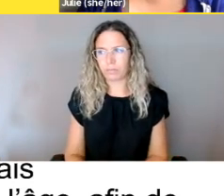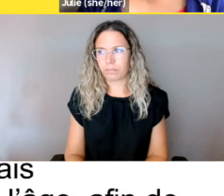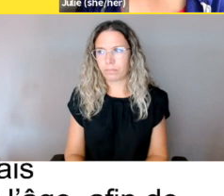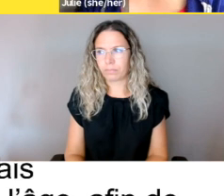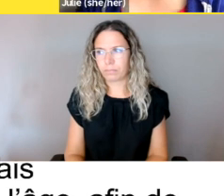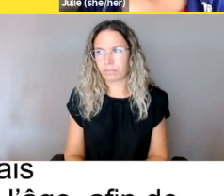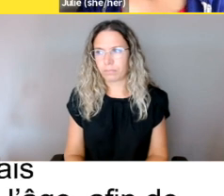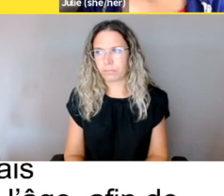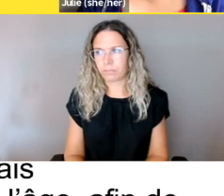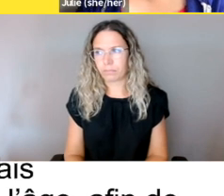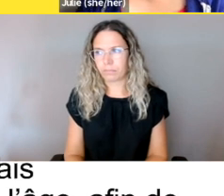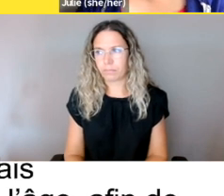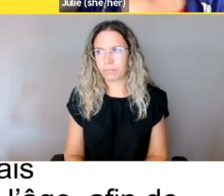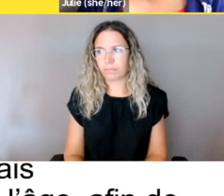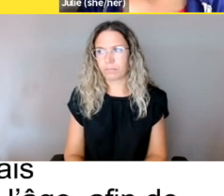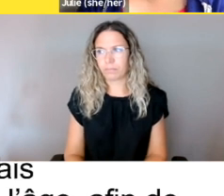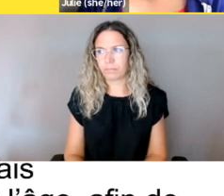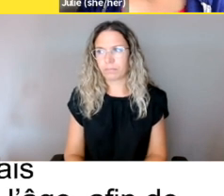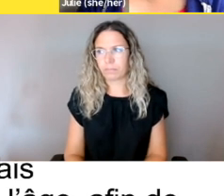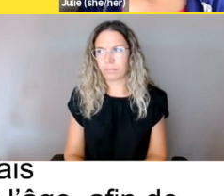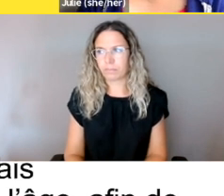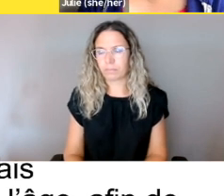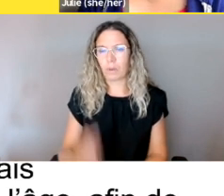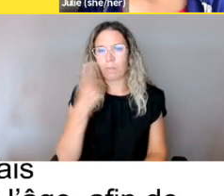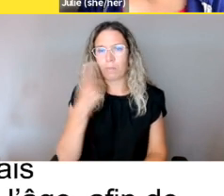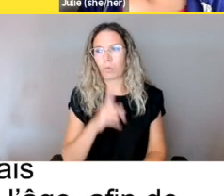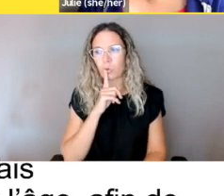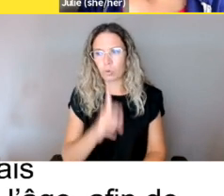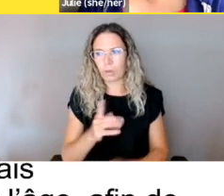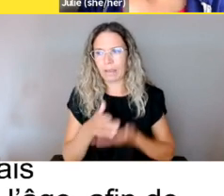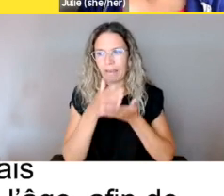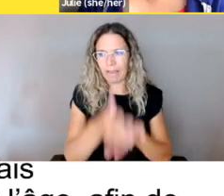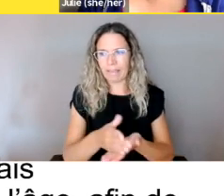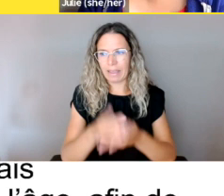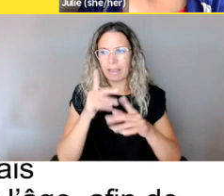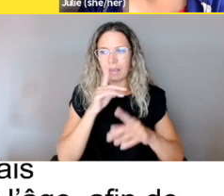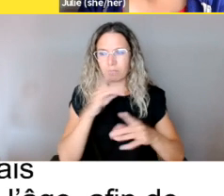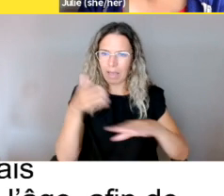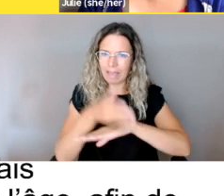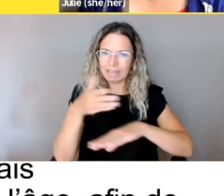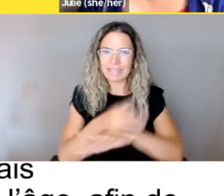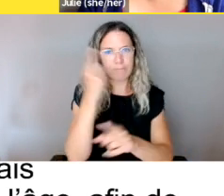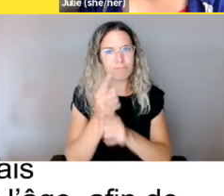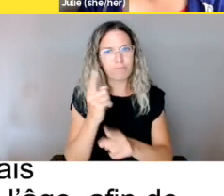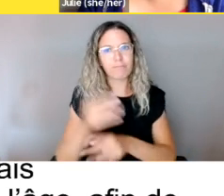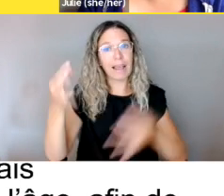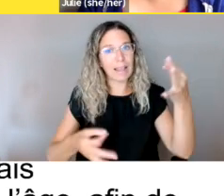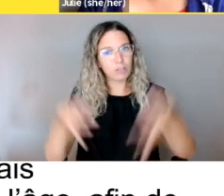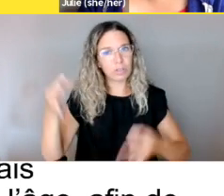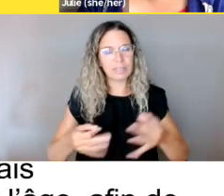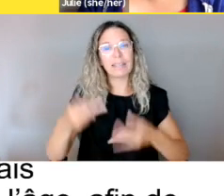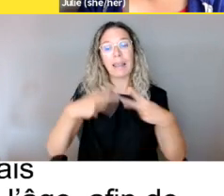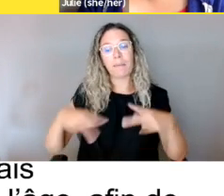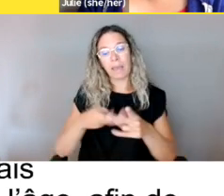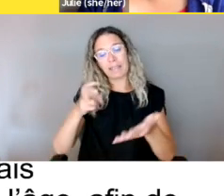« Afin d'aider à assurer l'accès effectif des personnes handicapées à la justice, les États-partis